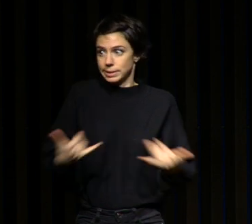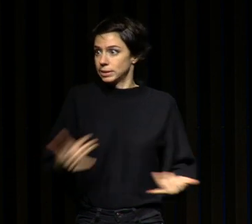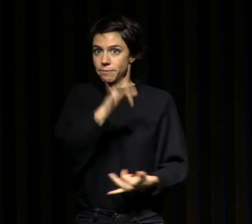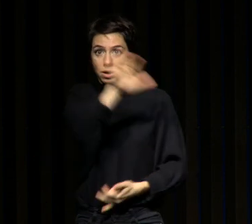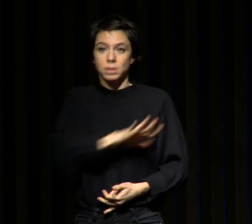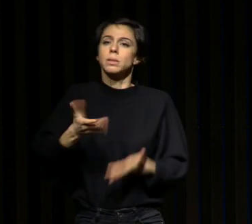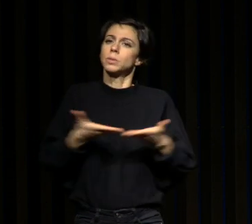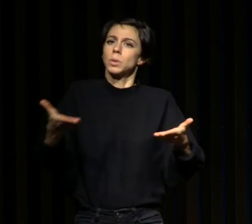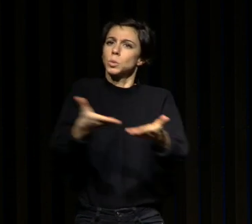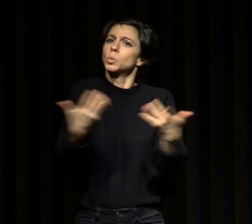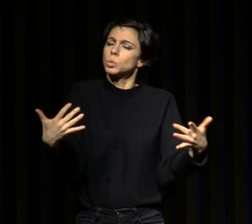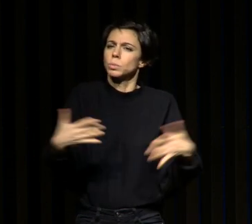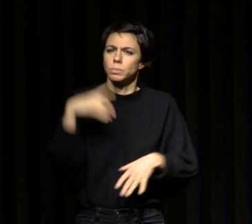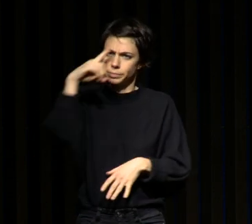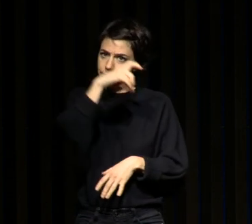quand j'ai écrit le livre